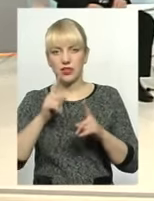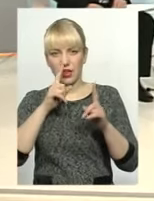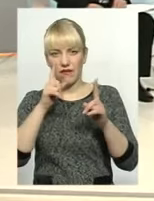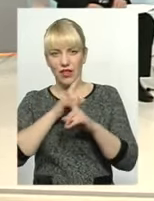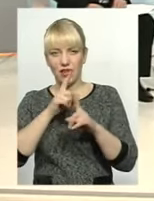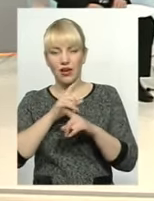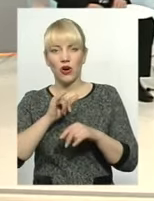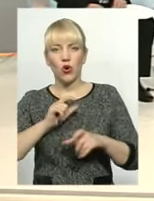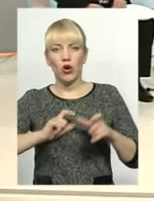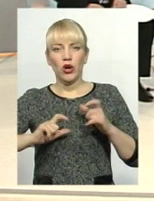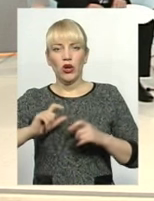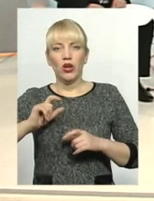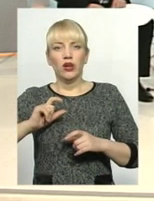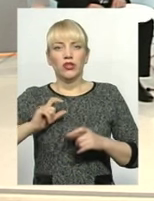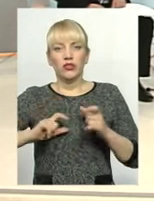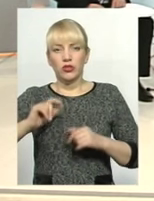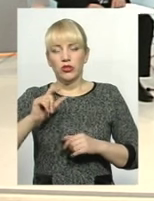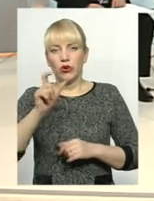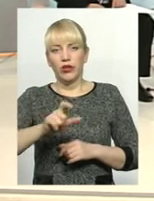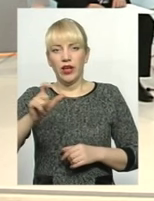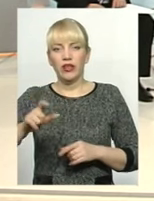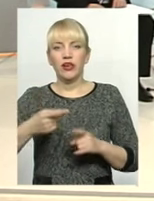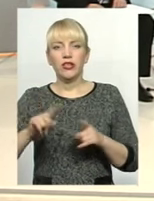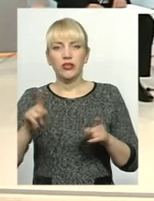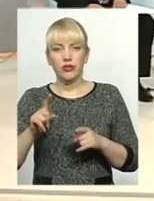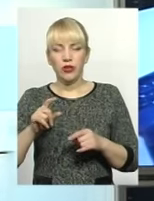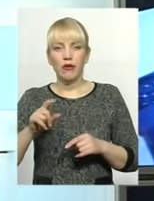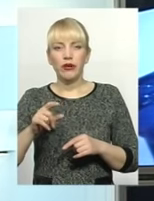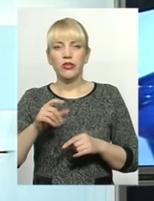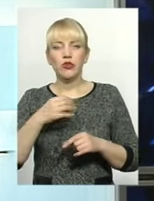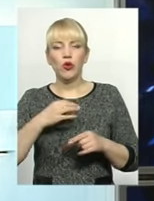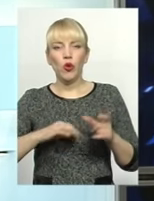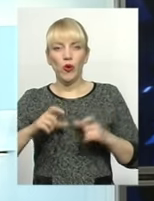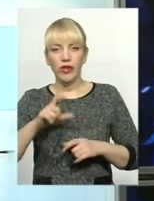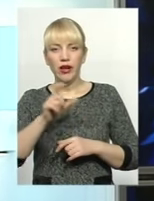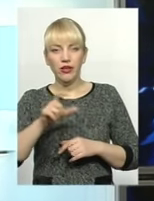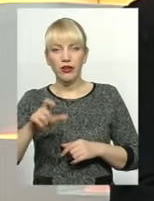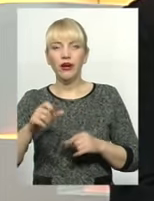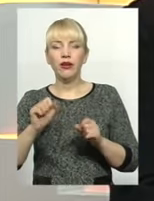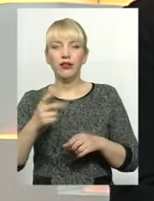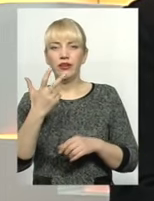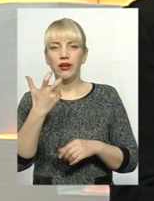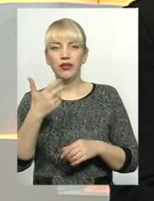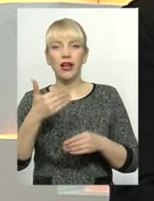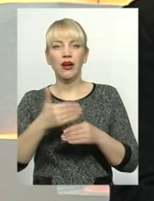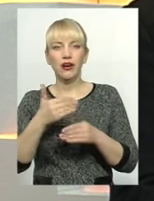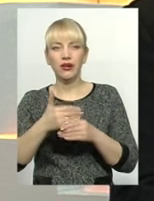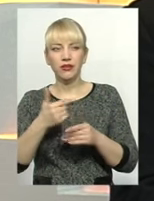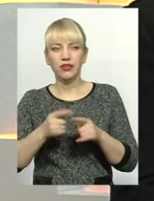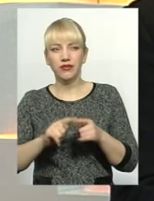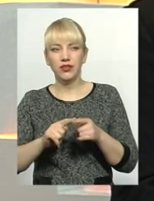студента, аби він міг в студента професійно-технічного закладу. Стипендія 300 гривень в учнів.